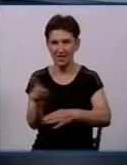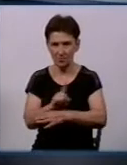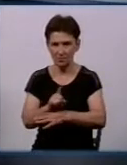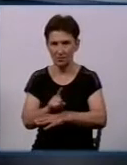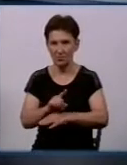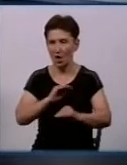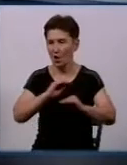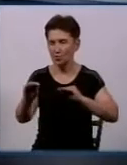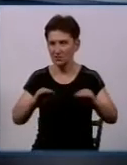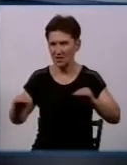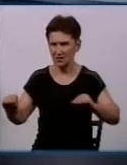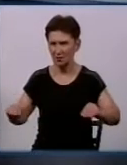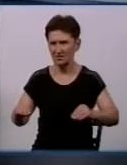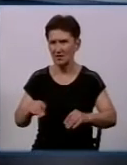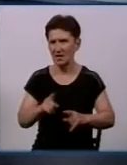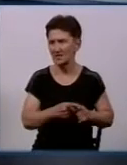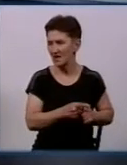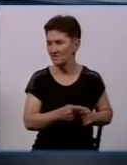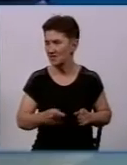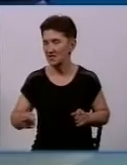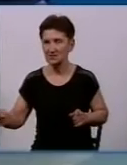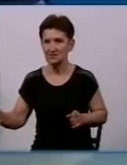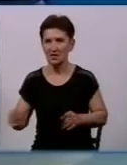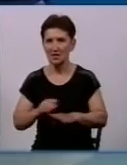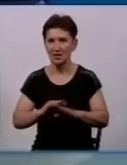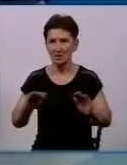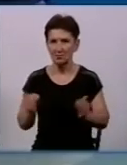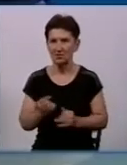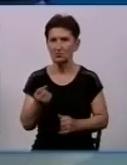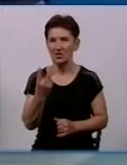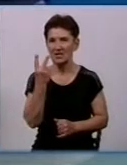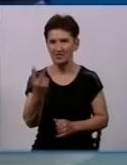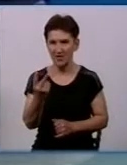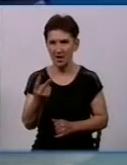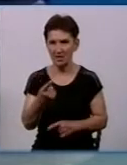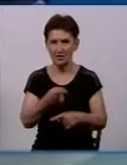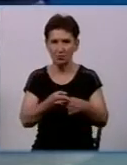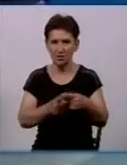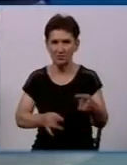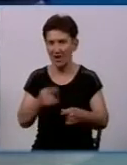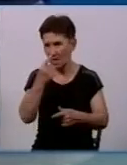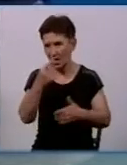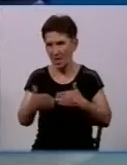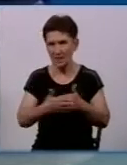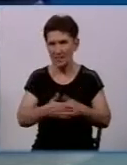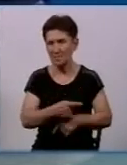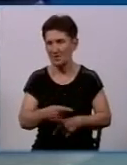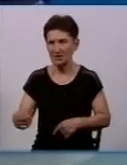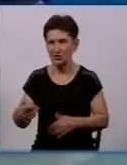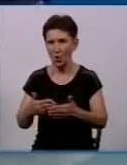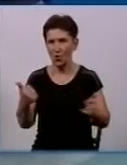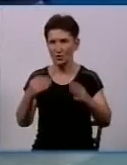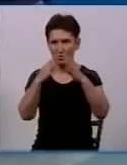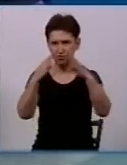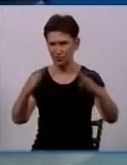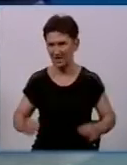колодязів пожежних гідрантів на відстані не далі, ніж 2,5 метри від проїжджої частини і не ближче 5 метрів від будівель. Це дуже